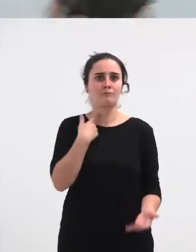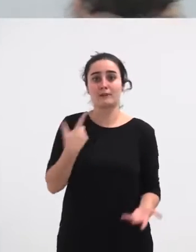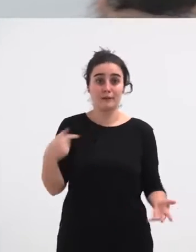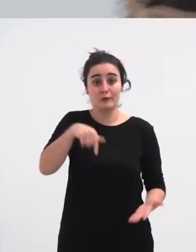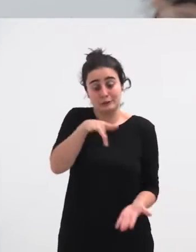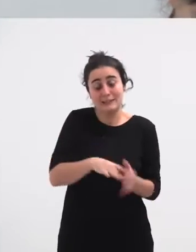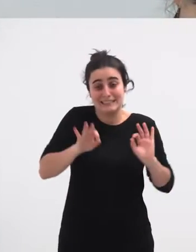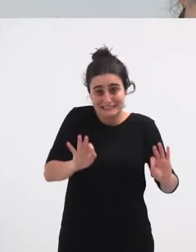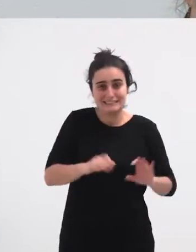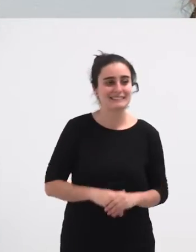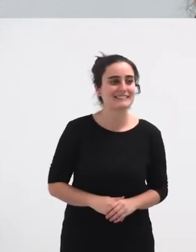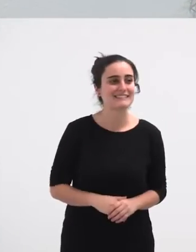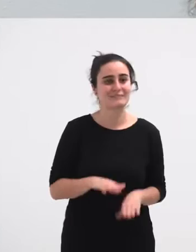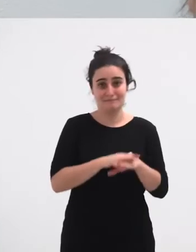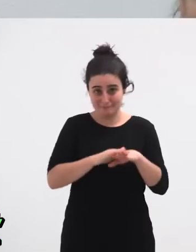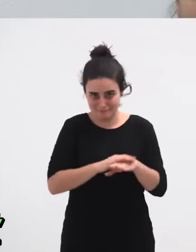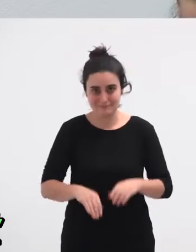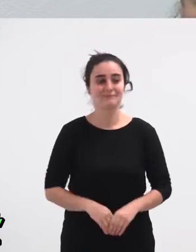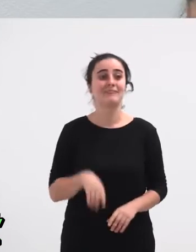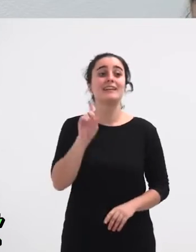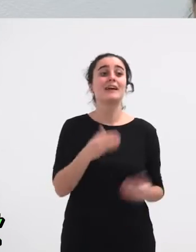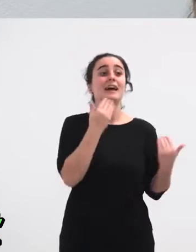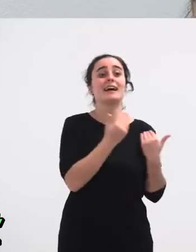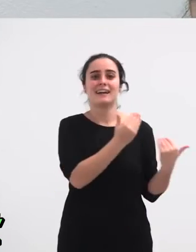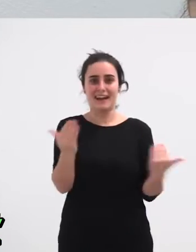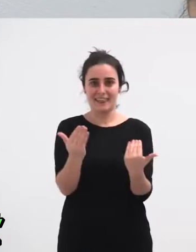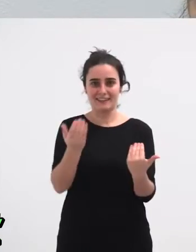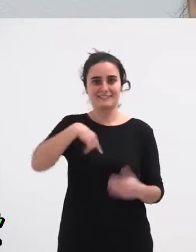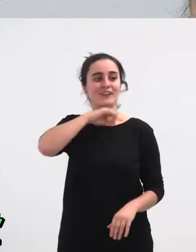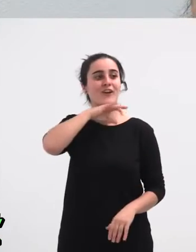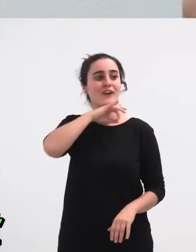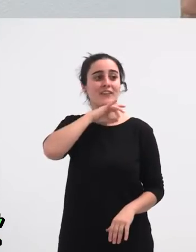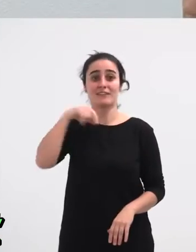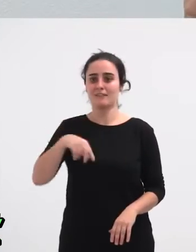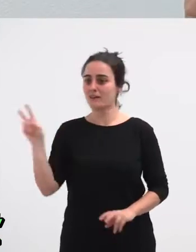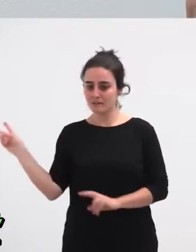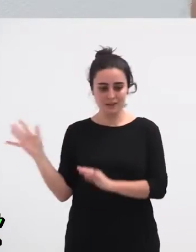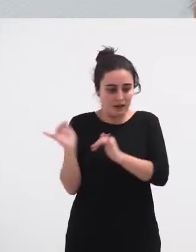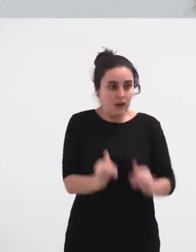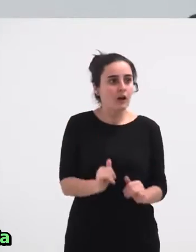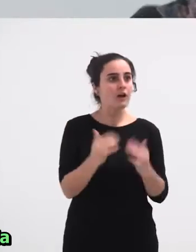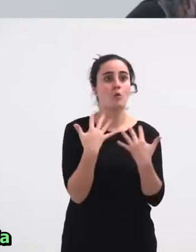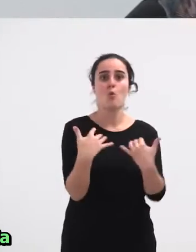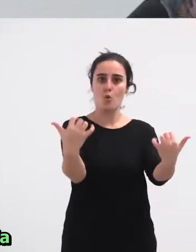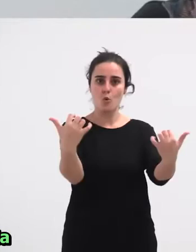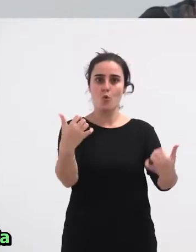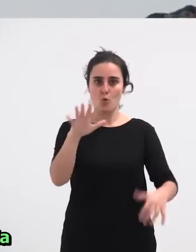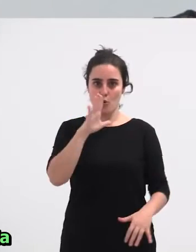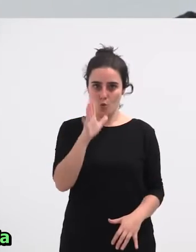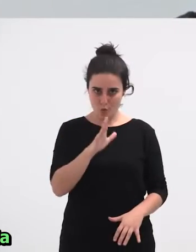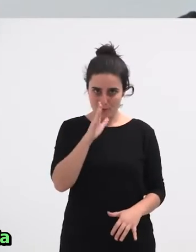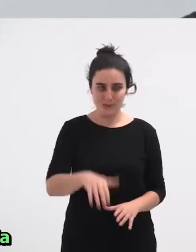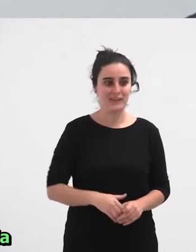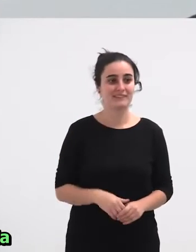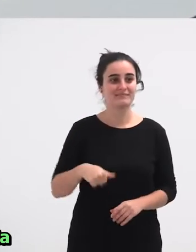da Barkatu eta eskerrak Benetan, poza hondi izan da, guretzat sartu eta aretoa hain beteta ikustea Kontatu